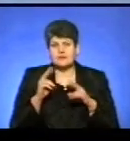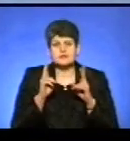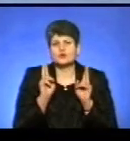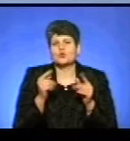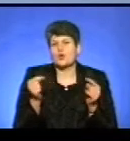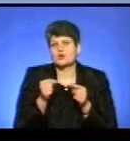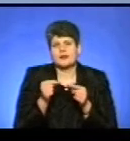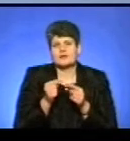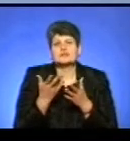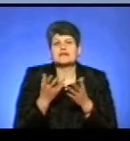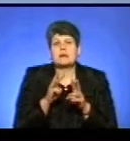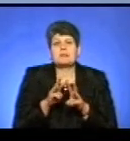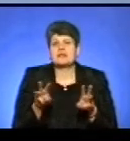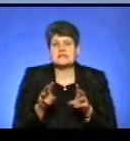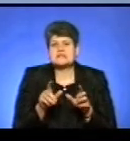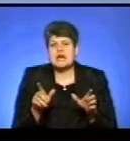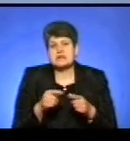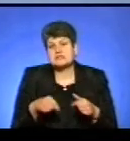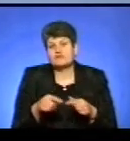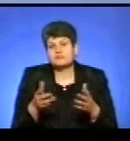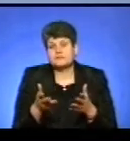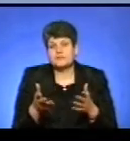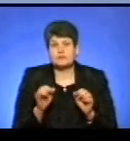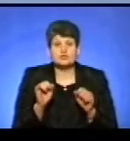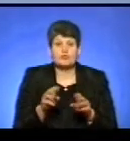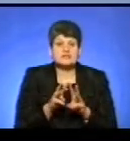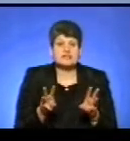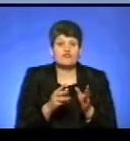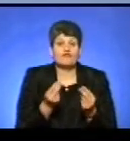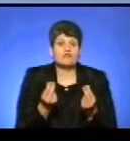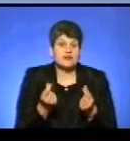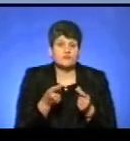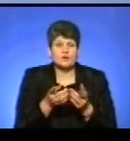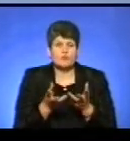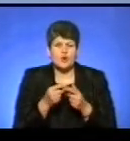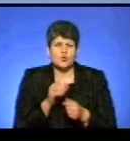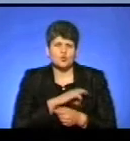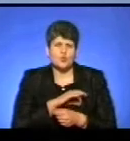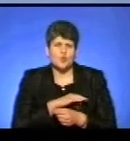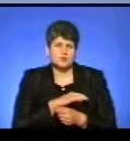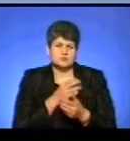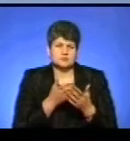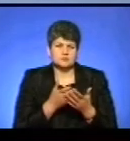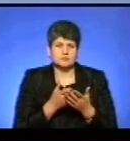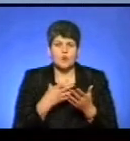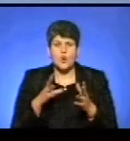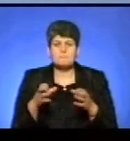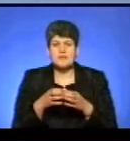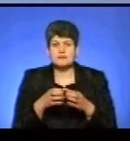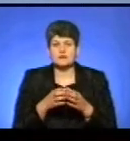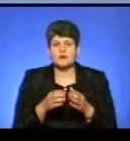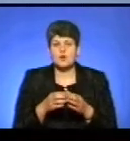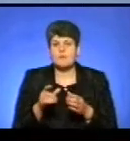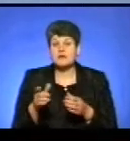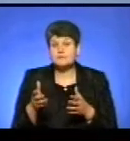конкретно точно з яких міністерств. Мені здається, Міністерство фінансів, вони прораховують фінанси і доходи об'єднаних громад. І,